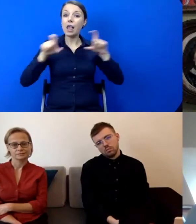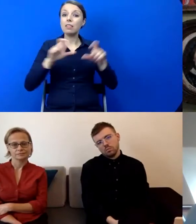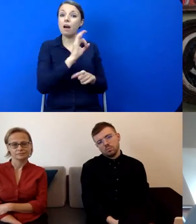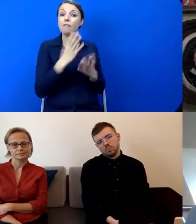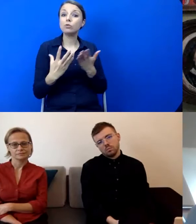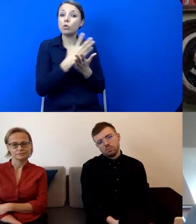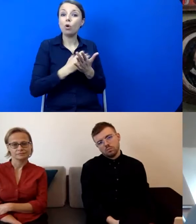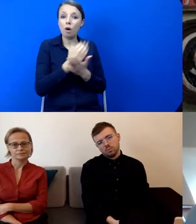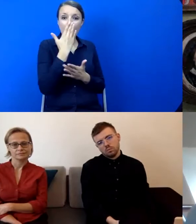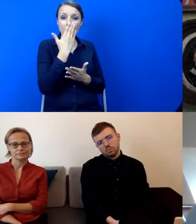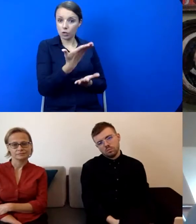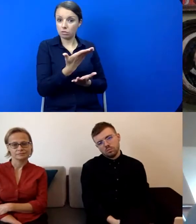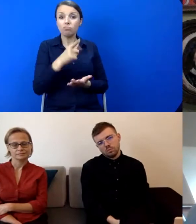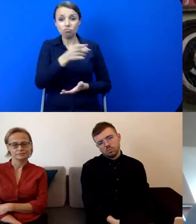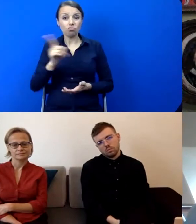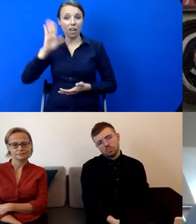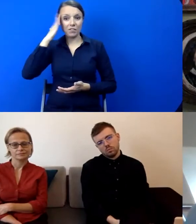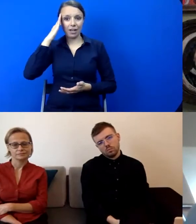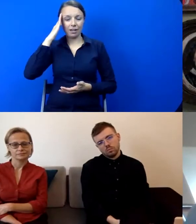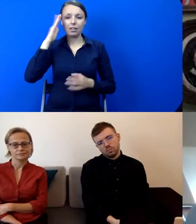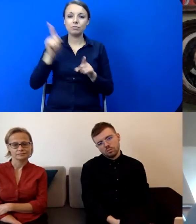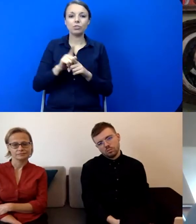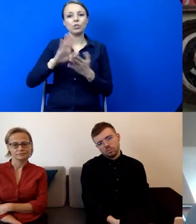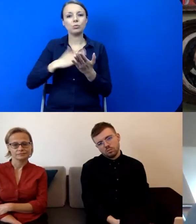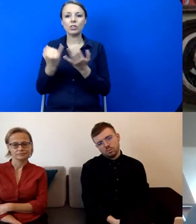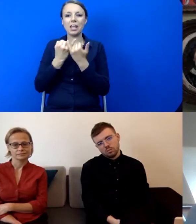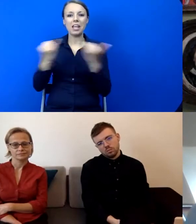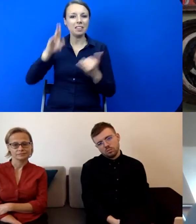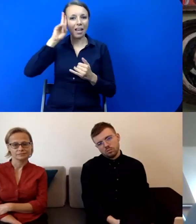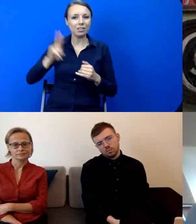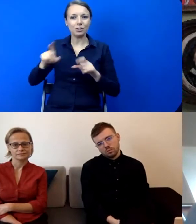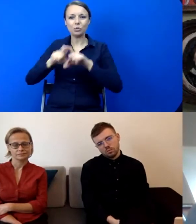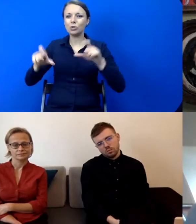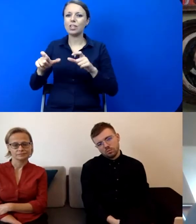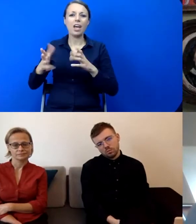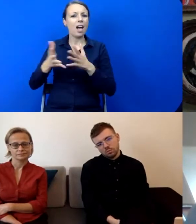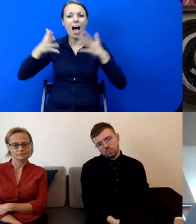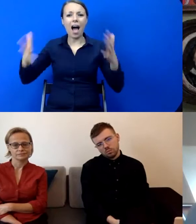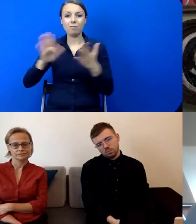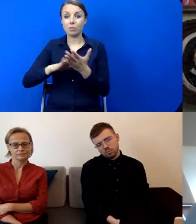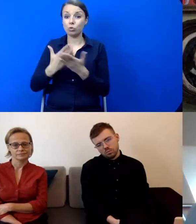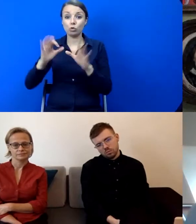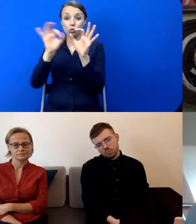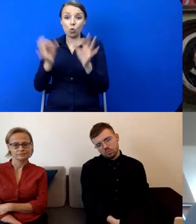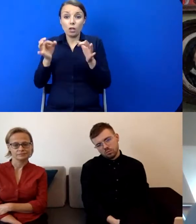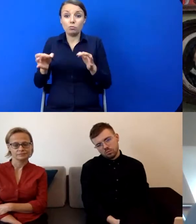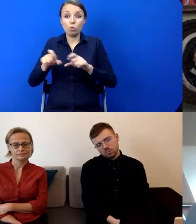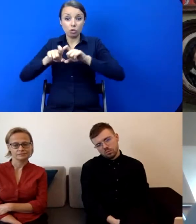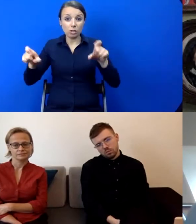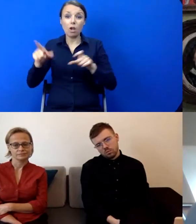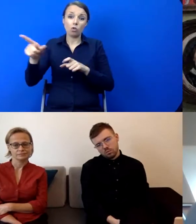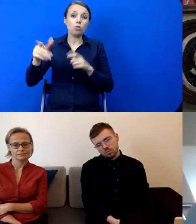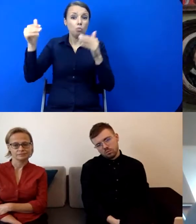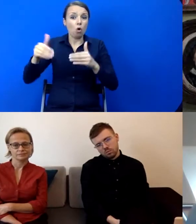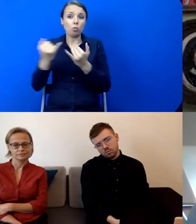oddajemy pola w większym instytucjom muzealnym, nawet sztuki współczesnej do tego, żeby budowali kolekcje takie przekrojowe.